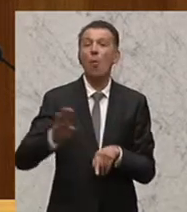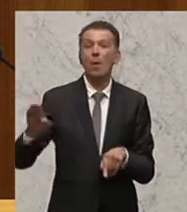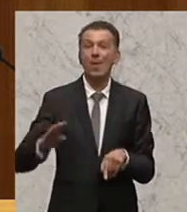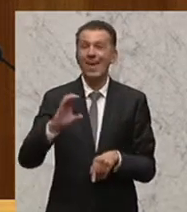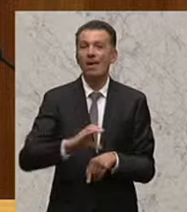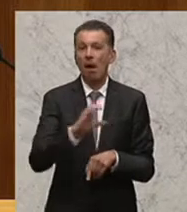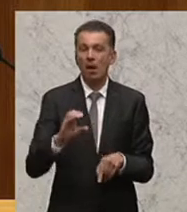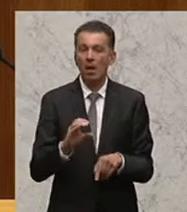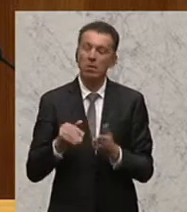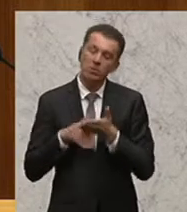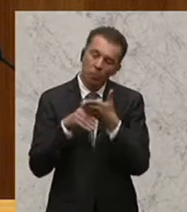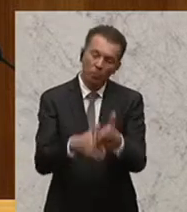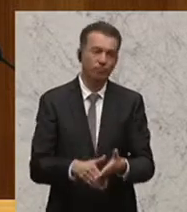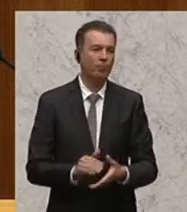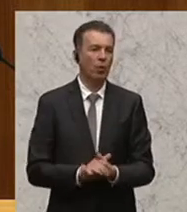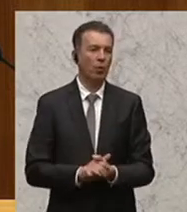haben unterstützt.